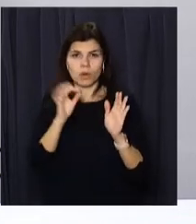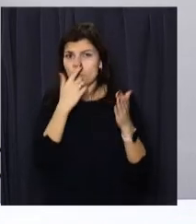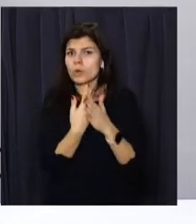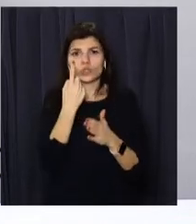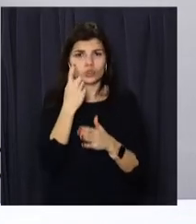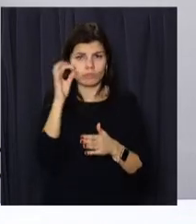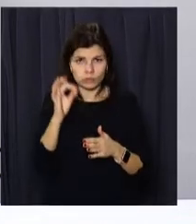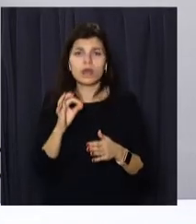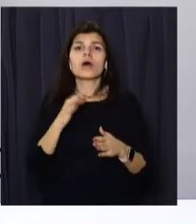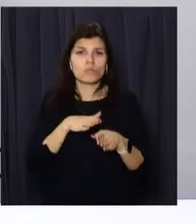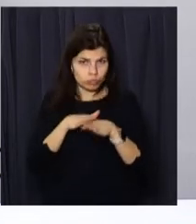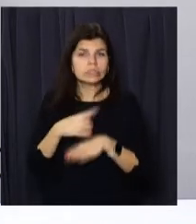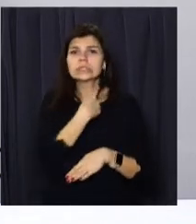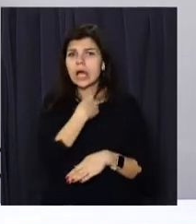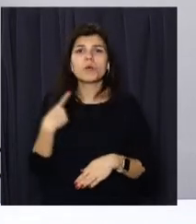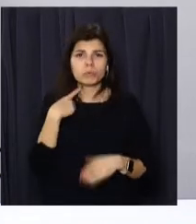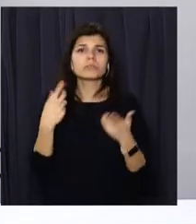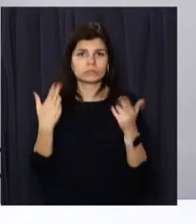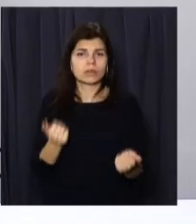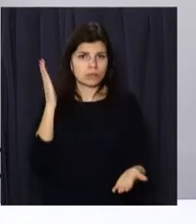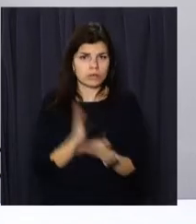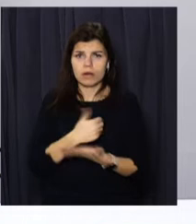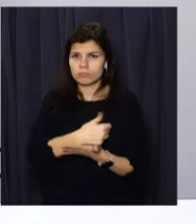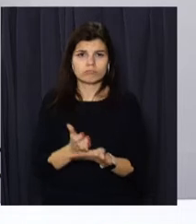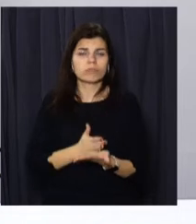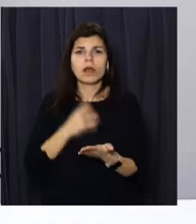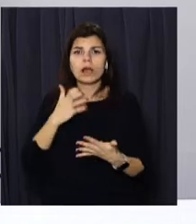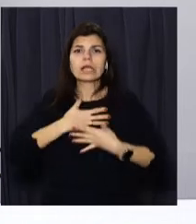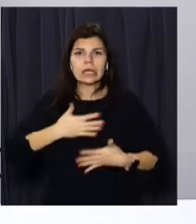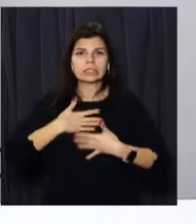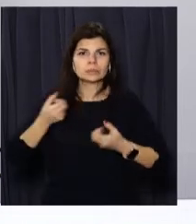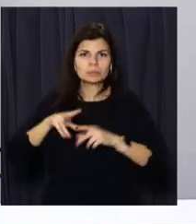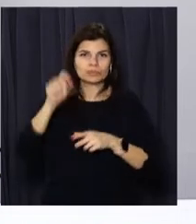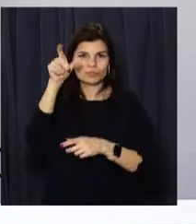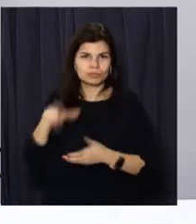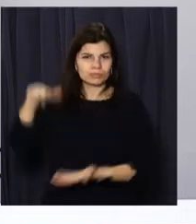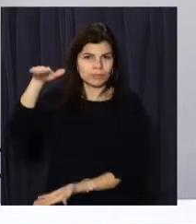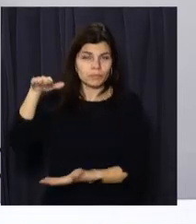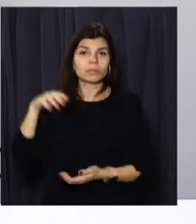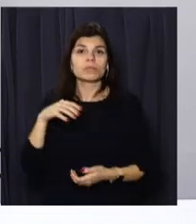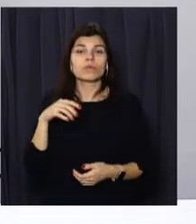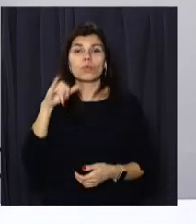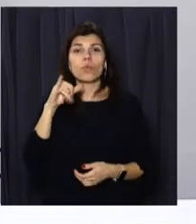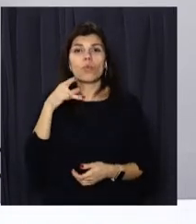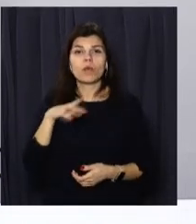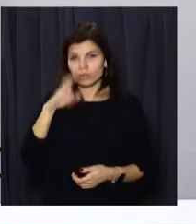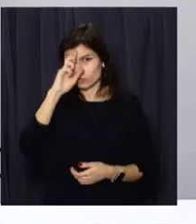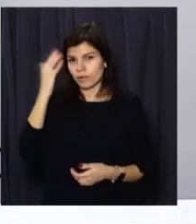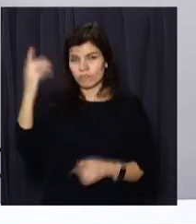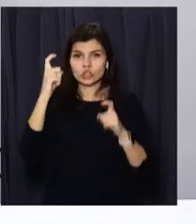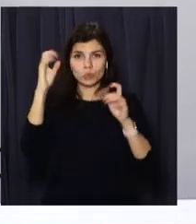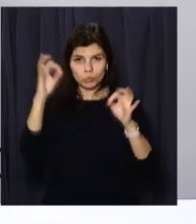забезпечені киснем. Але ми зараз ставили мету, і уряд від нас цього вимагає, щоб 100%